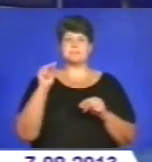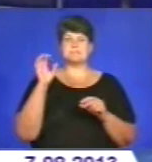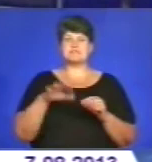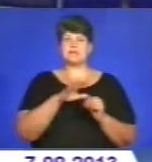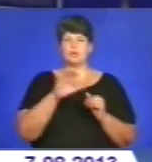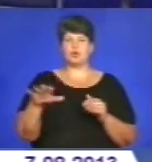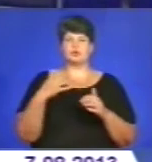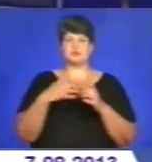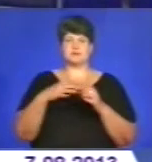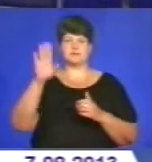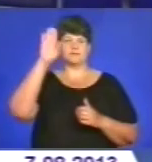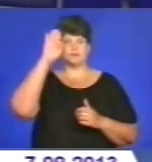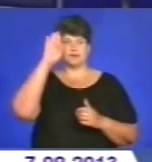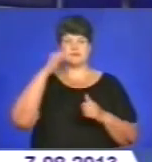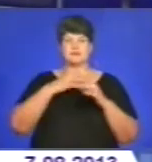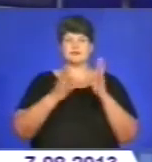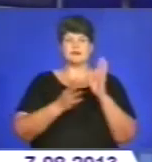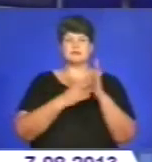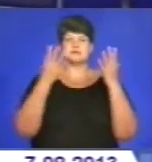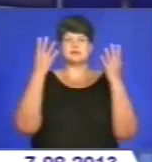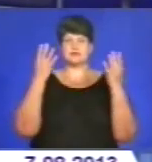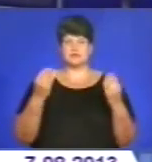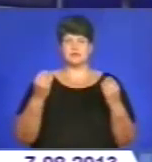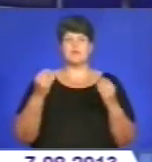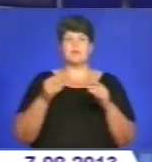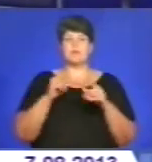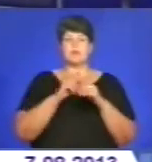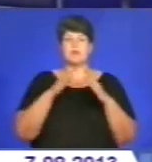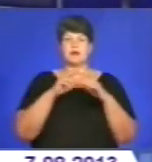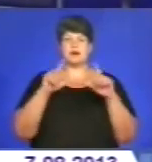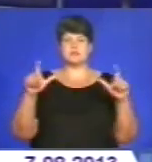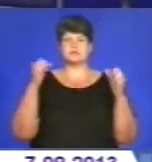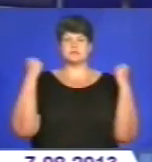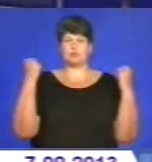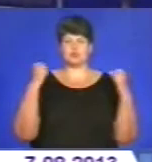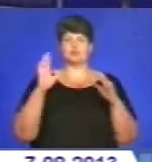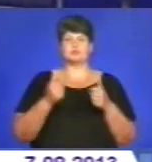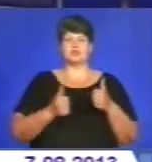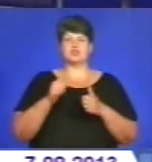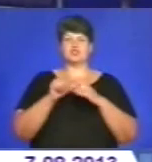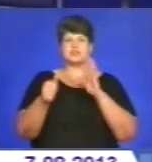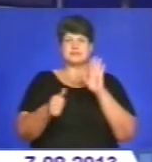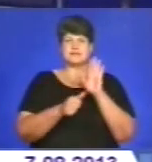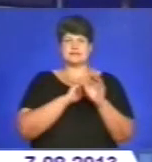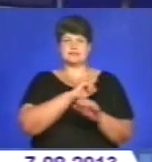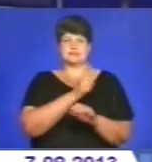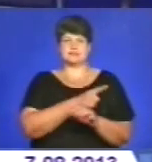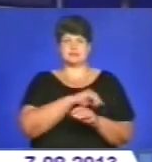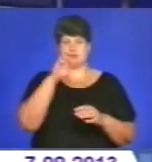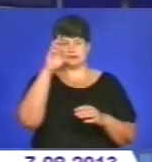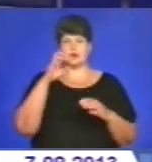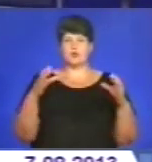Протягом 11 днів у Київському палаці спорту змагатимуться 16 найсильніших команд із різних держав.